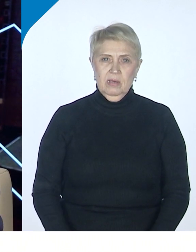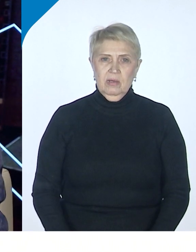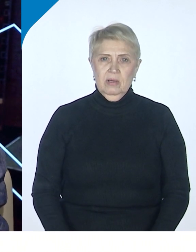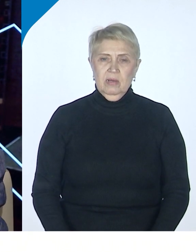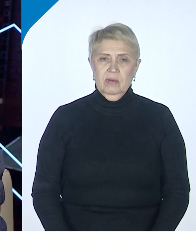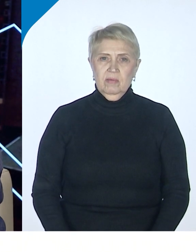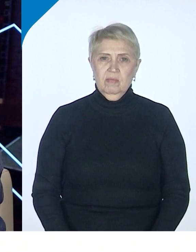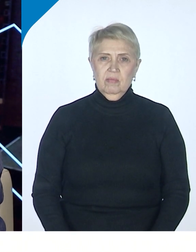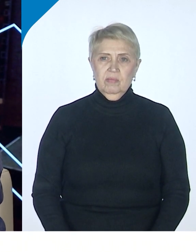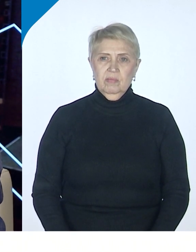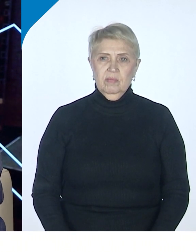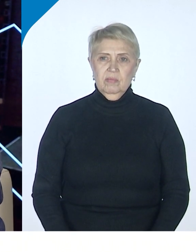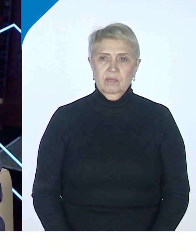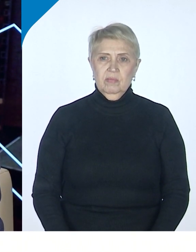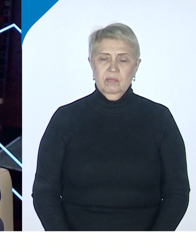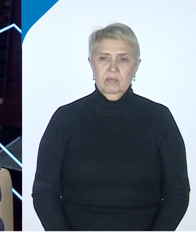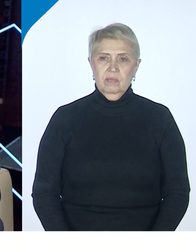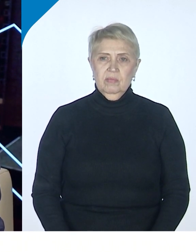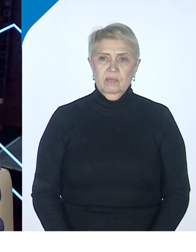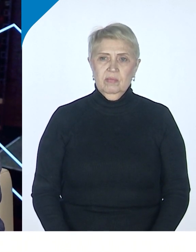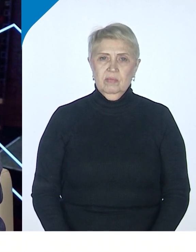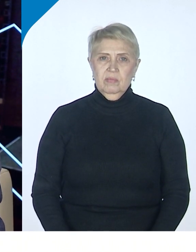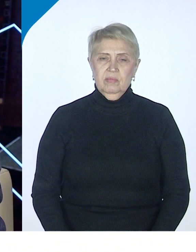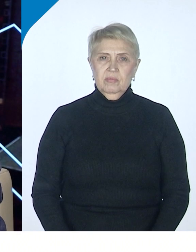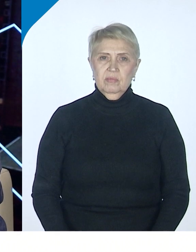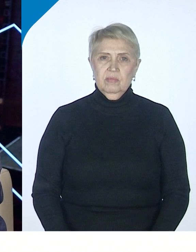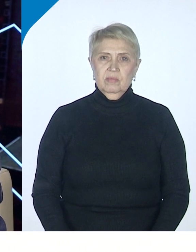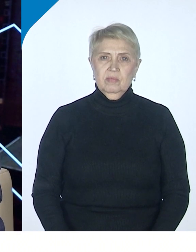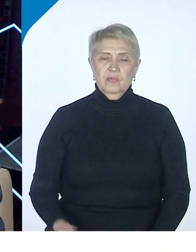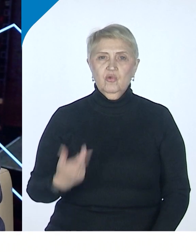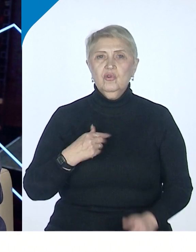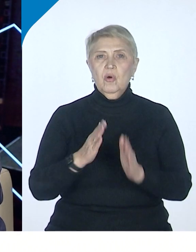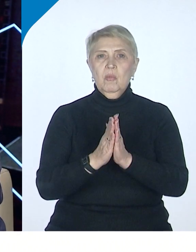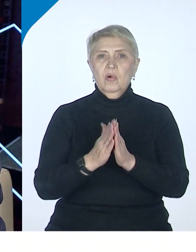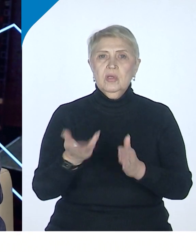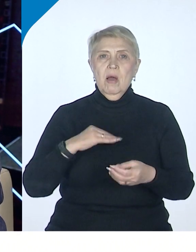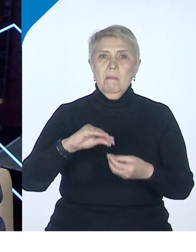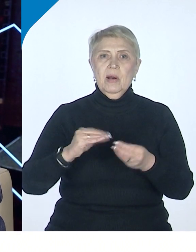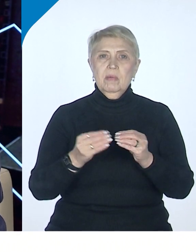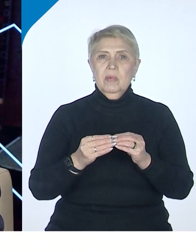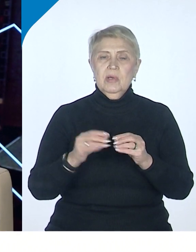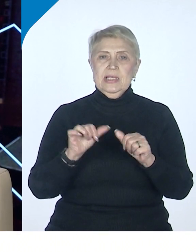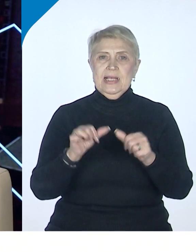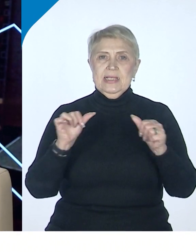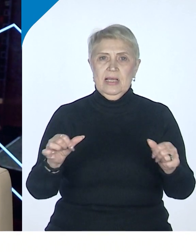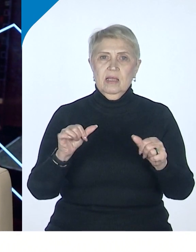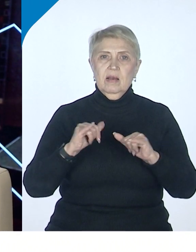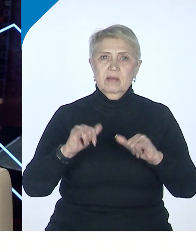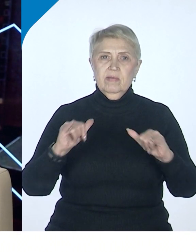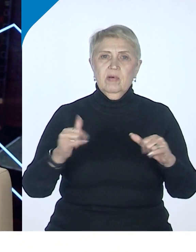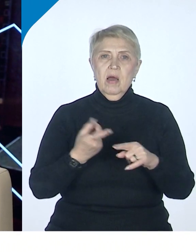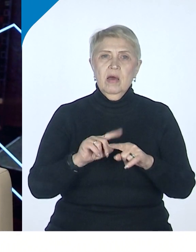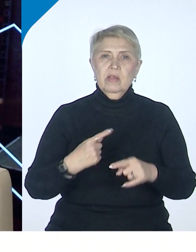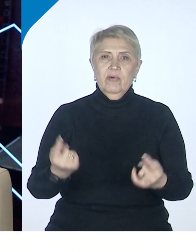просится такая традиционная проблема создания развития вот этого крупного